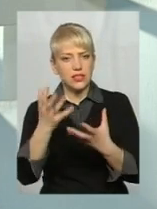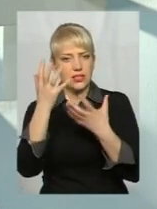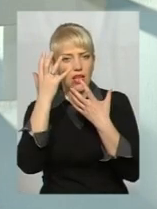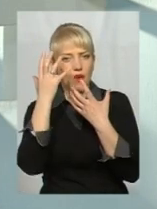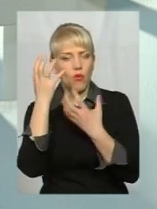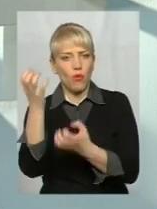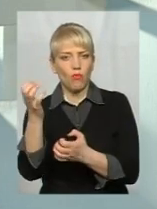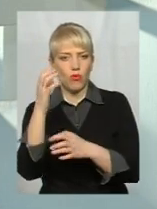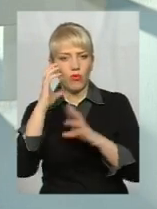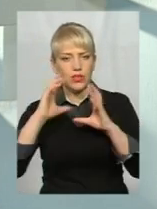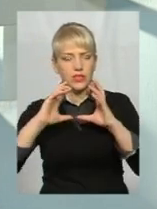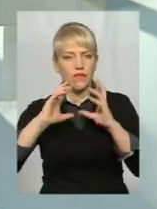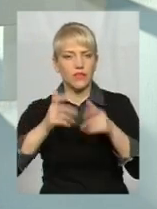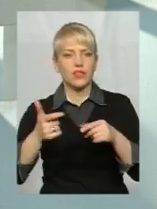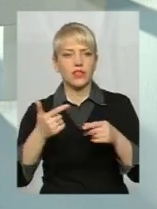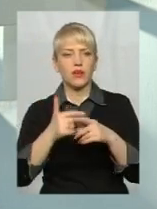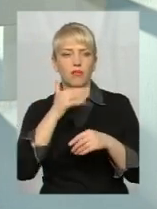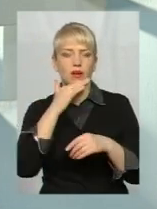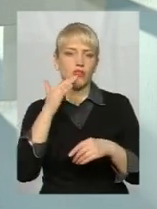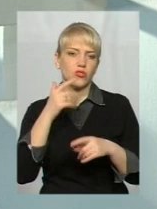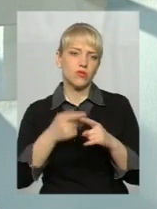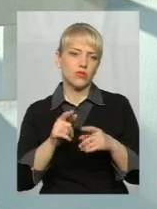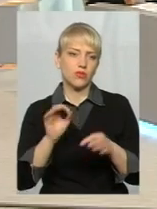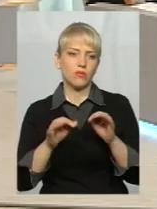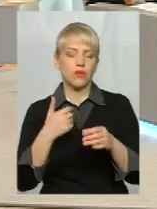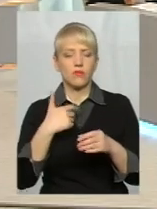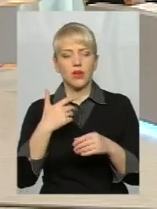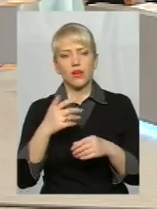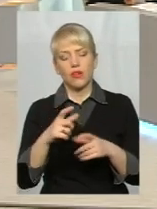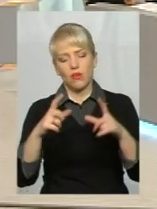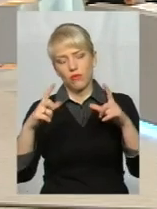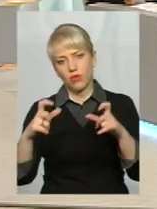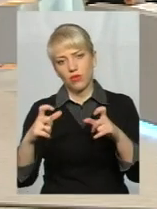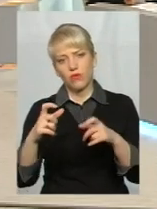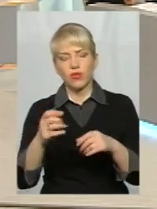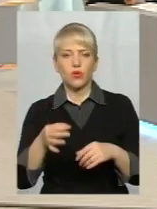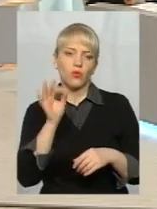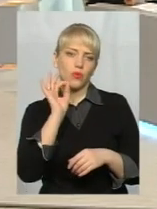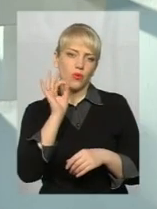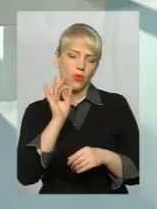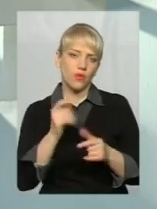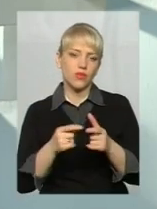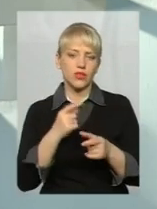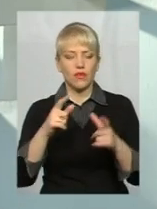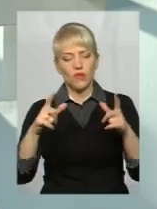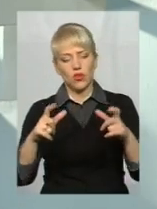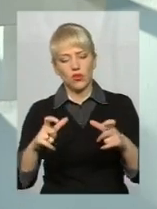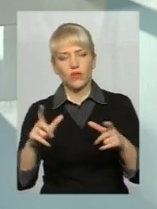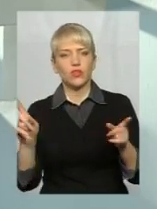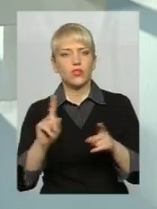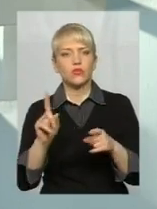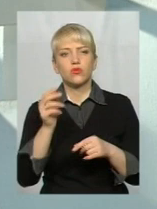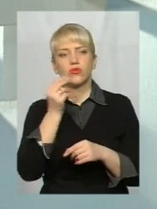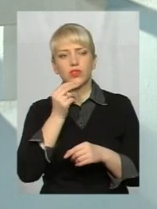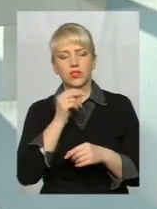Ну, коли я п'ю каву і це фотографую. Для багатьох нормально кожен раз фотографувати, що він їсть, наприклад, так, з ким він це